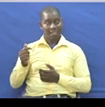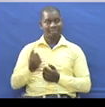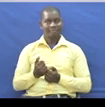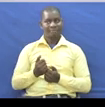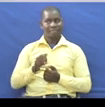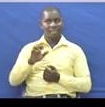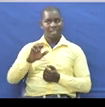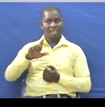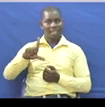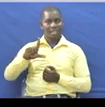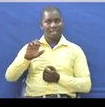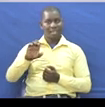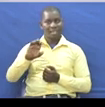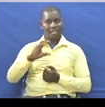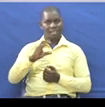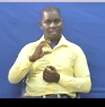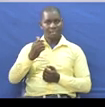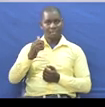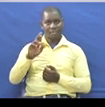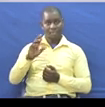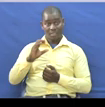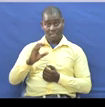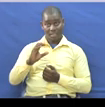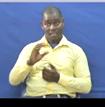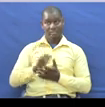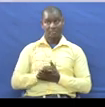Supply Company